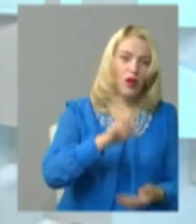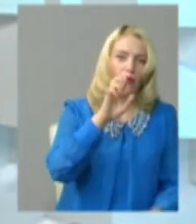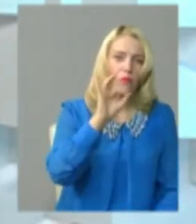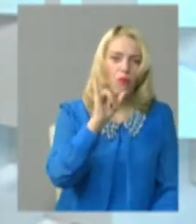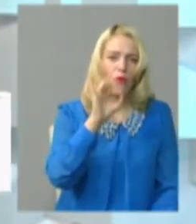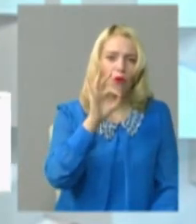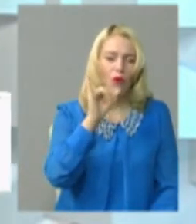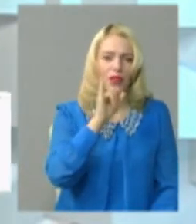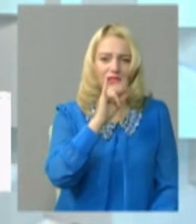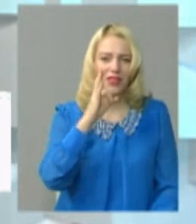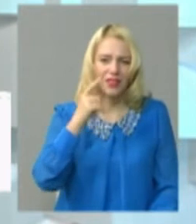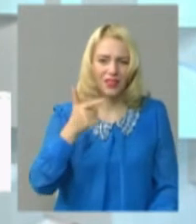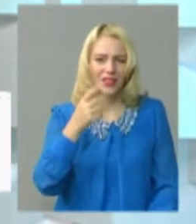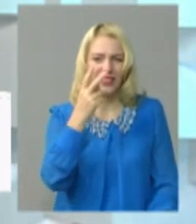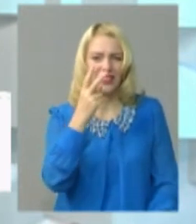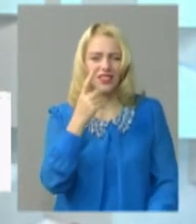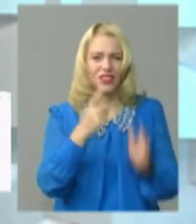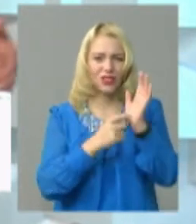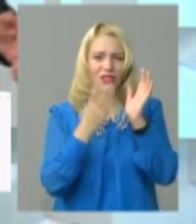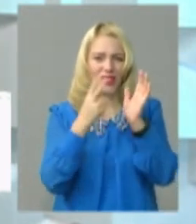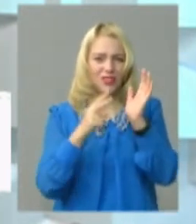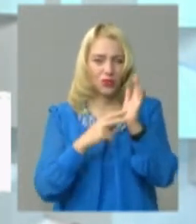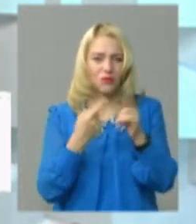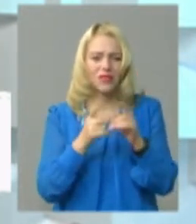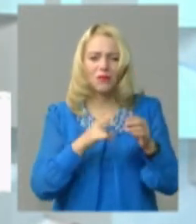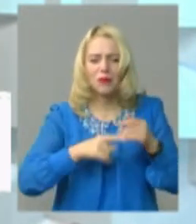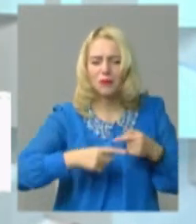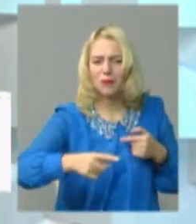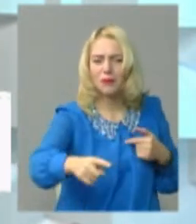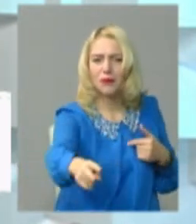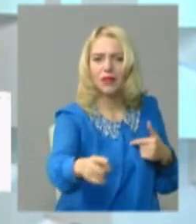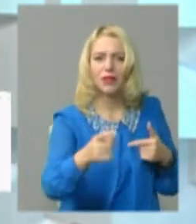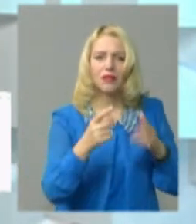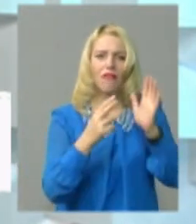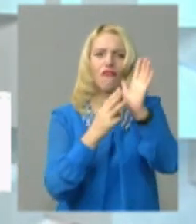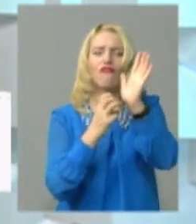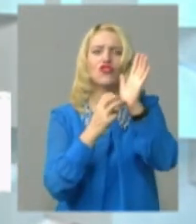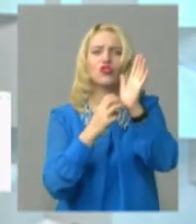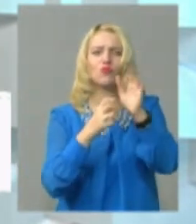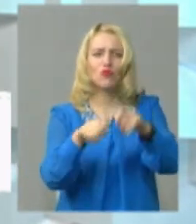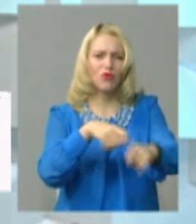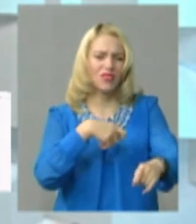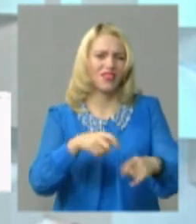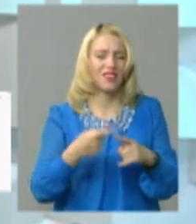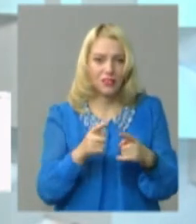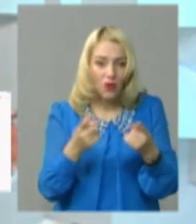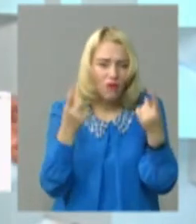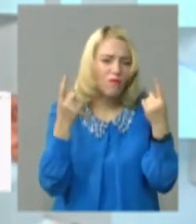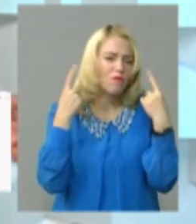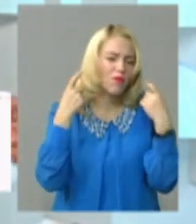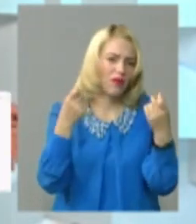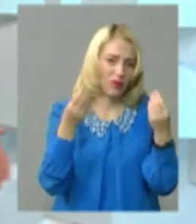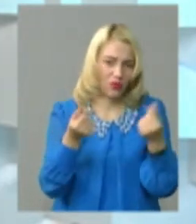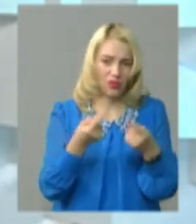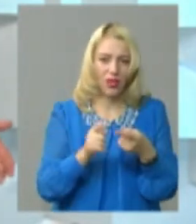якийсь там 737 йде, то потрібно, щоб була злітна полоса десь кілометрів 800. розумієте, це ж великі кошти. Це